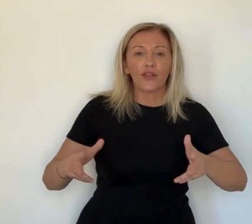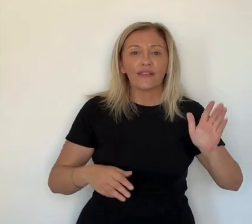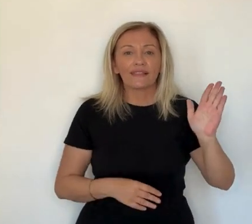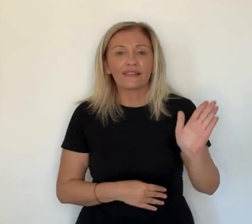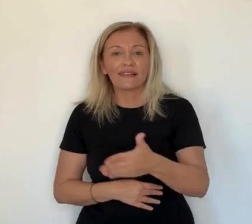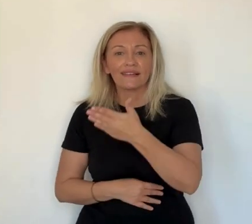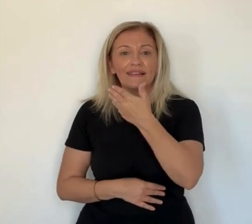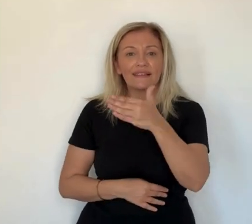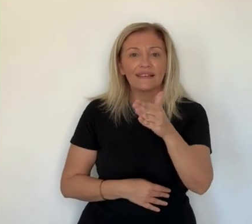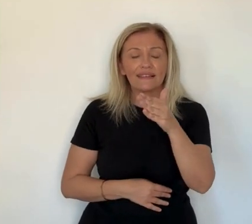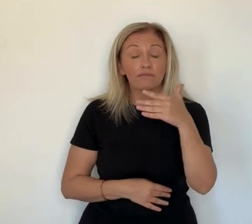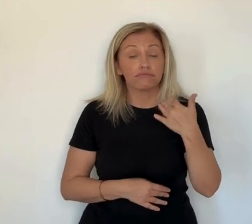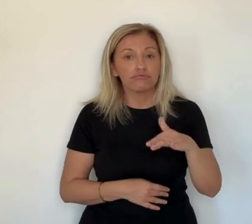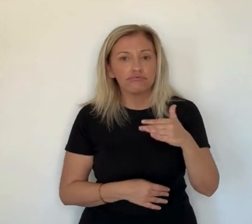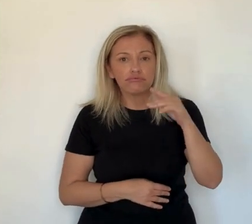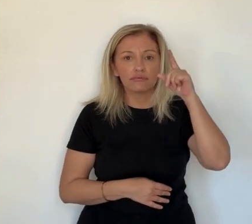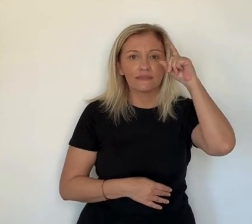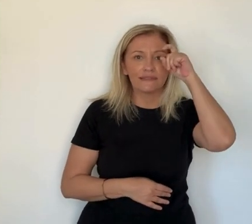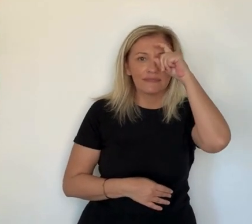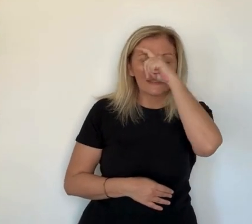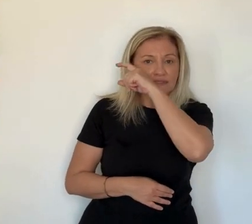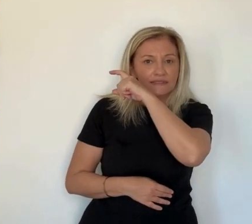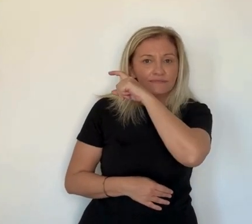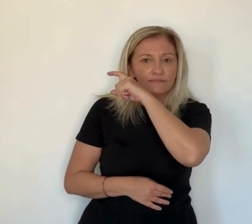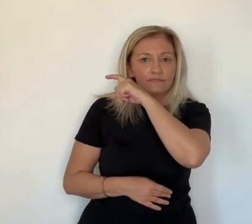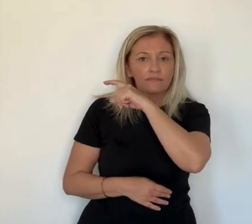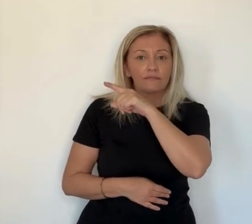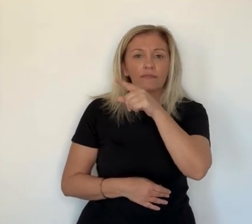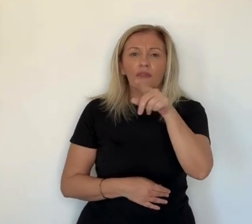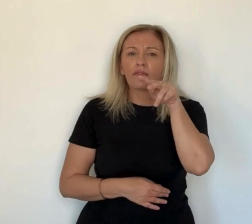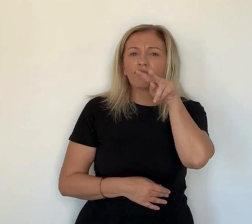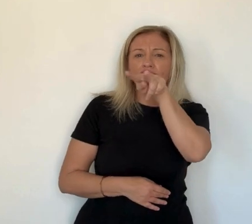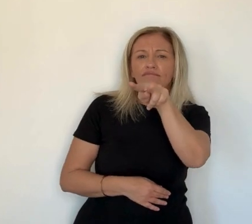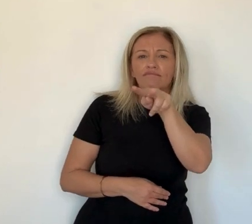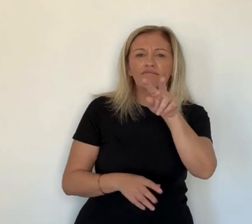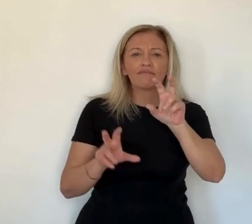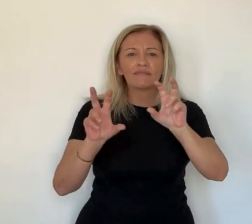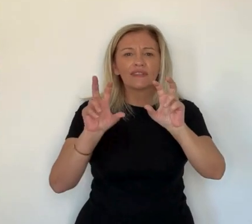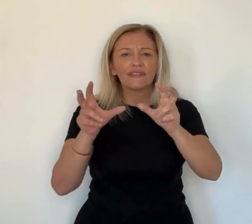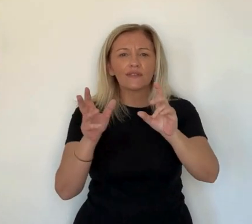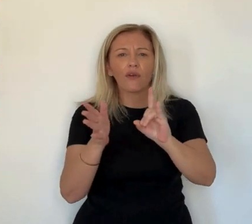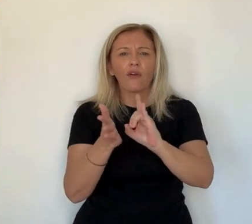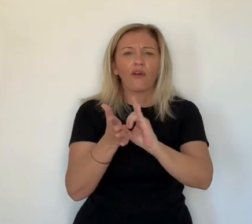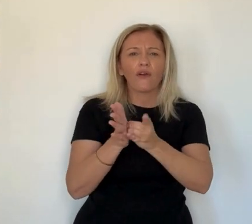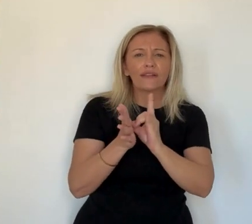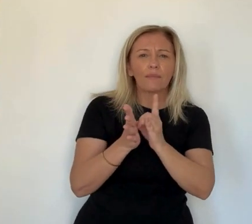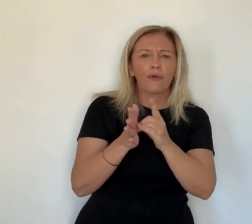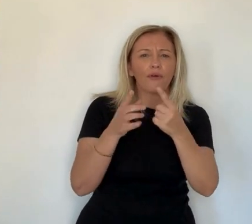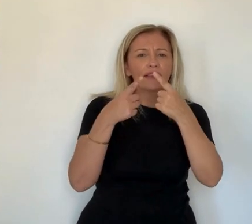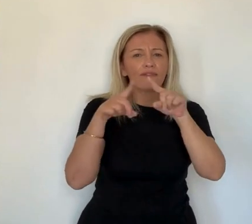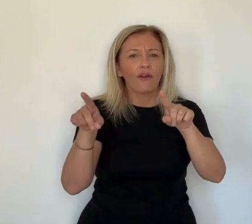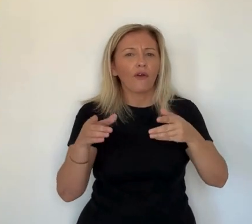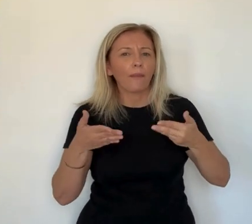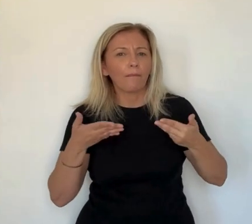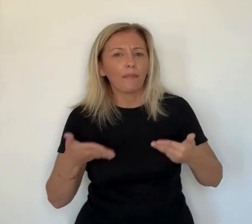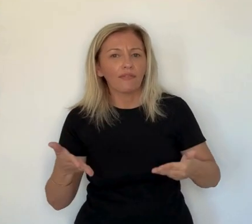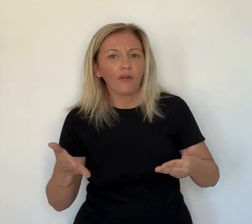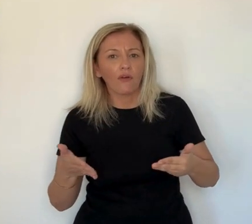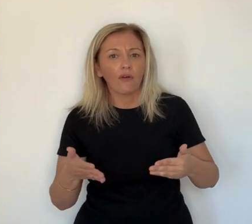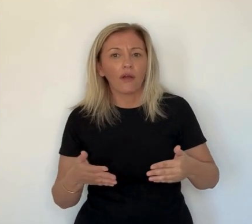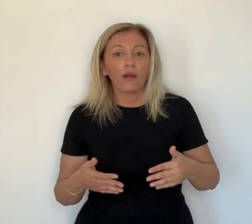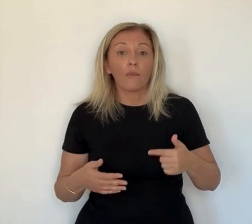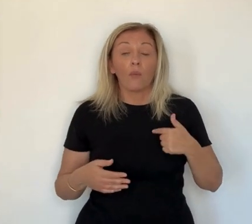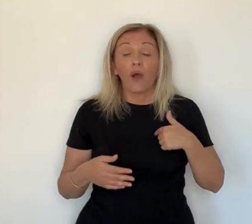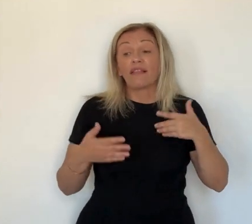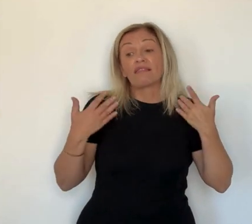valides de se mettre dans la peau des athlètes qui ont un truc en plus. Ici, on s'essaie par exemple au tennis fauteuil et c'est plus